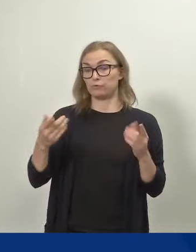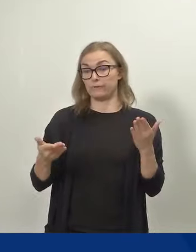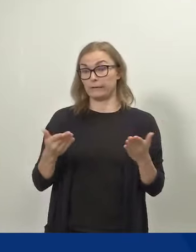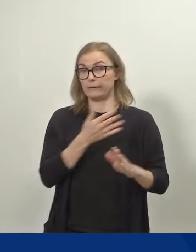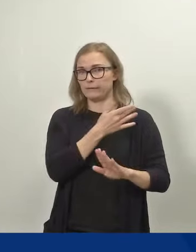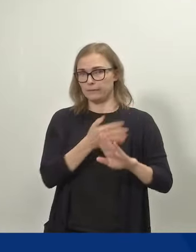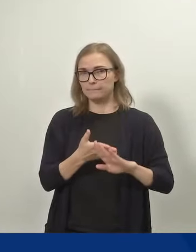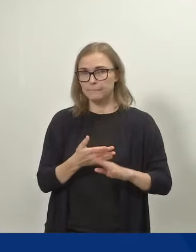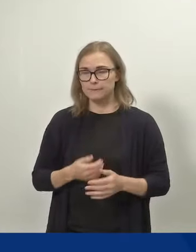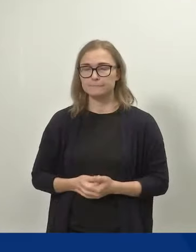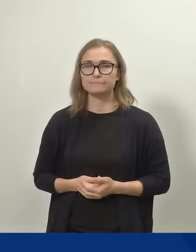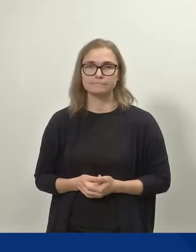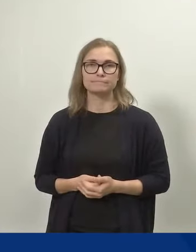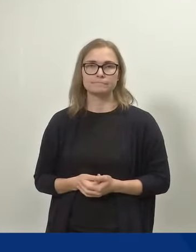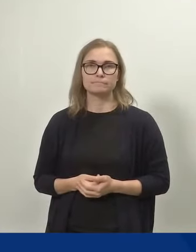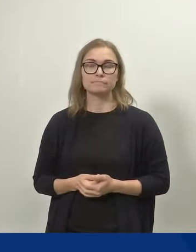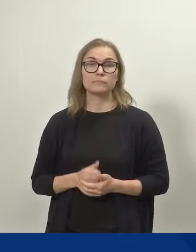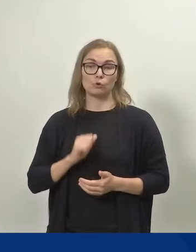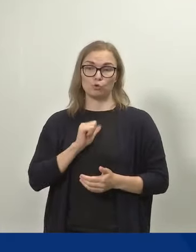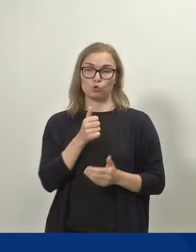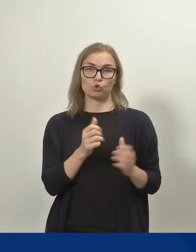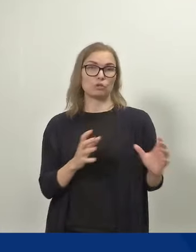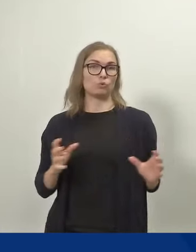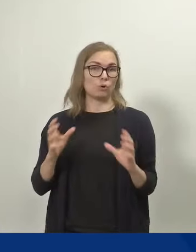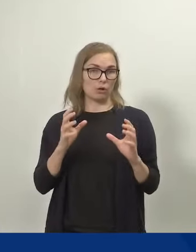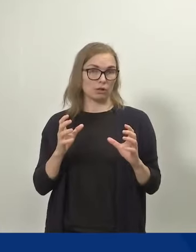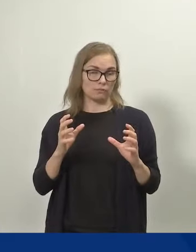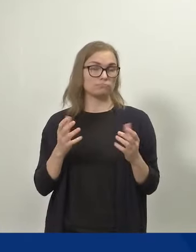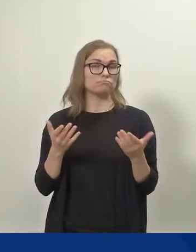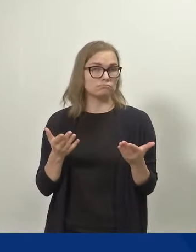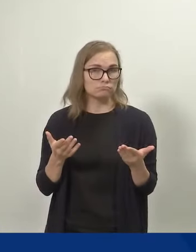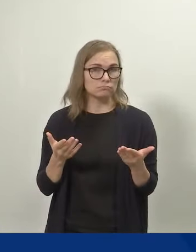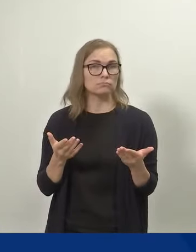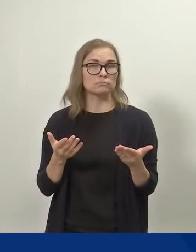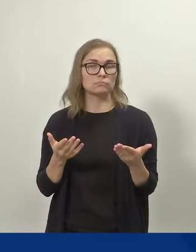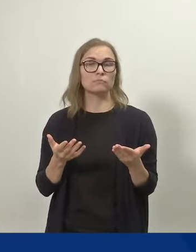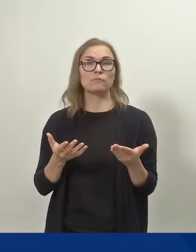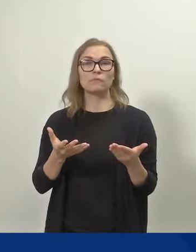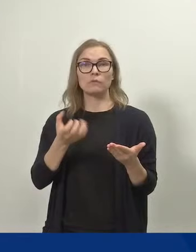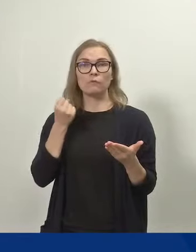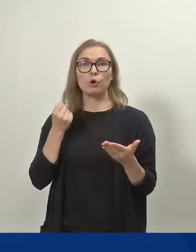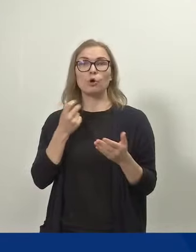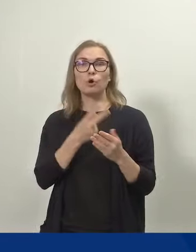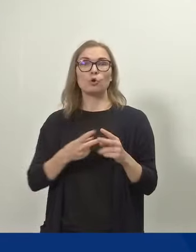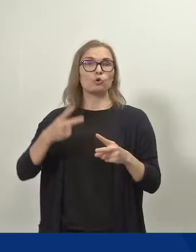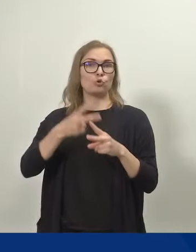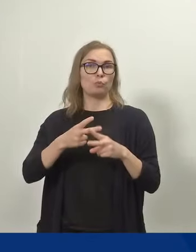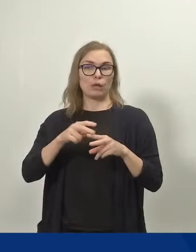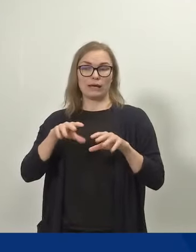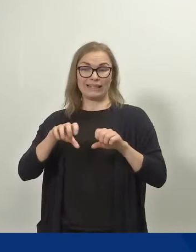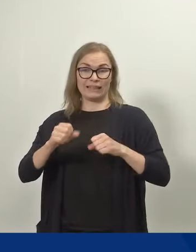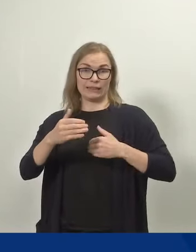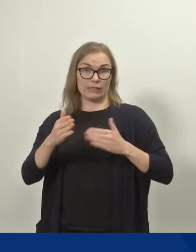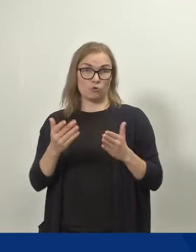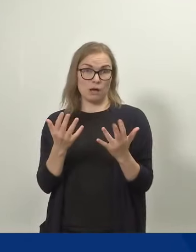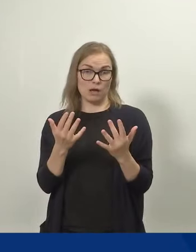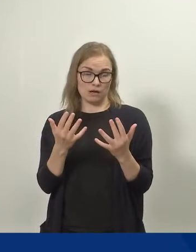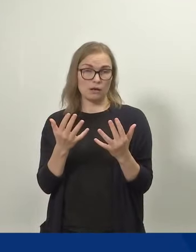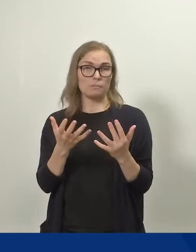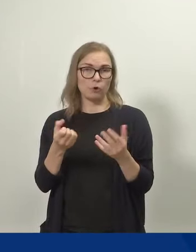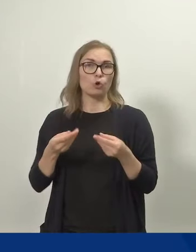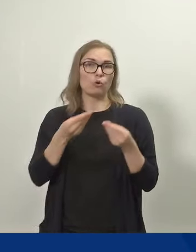mallissa. Yksinhuoltaja taas voi luovuttaa tuplakiintiön, eli 0